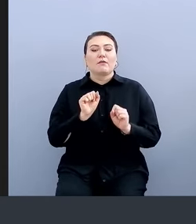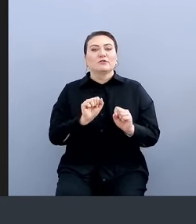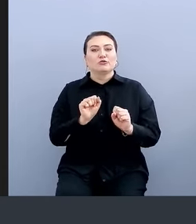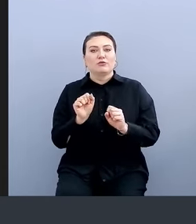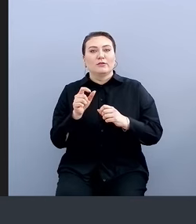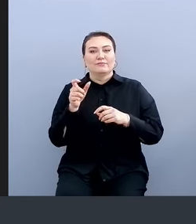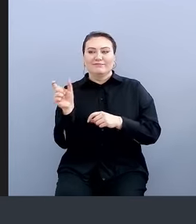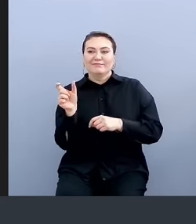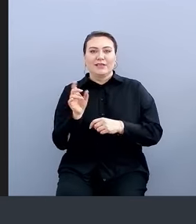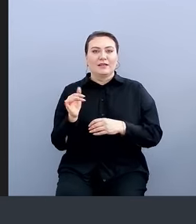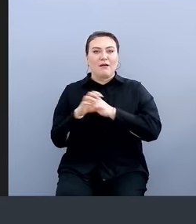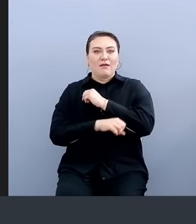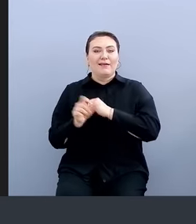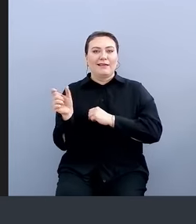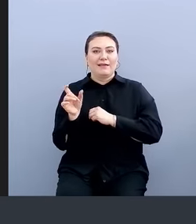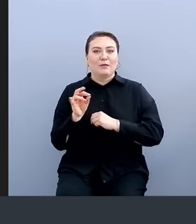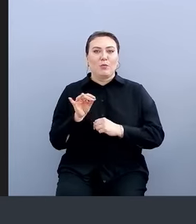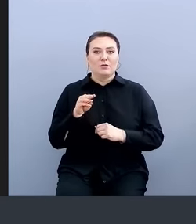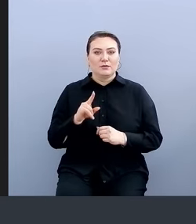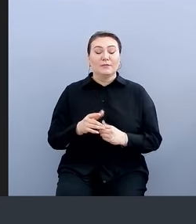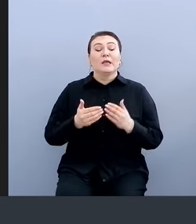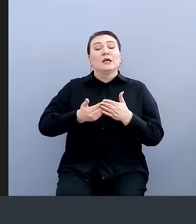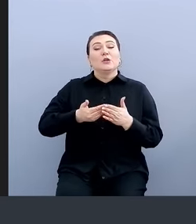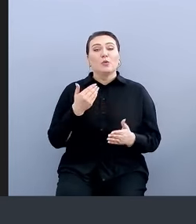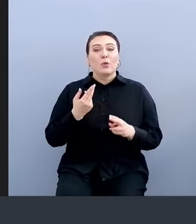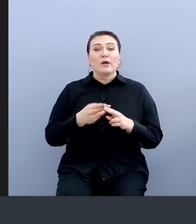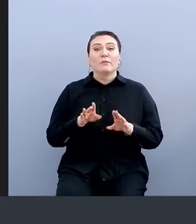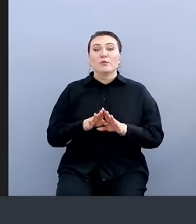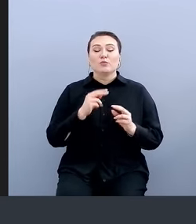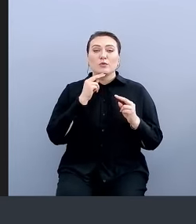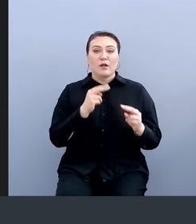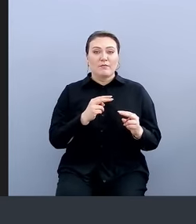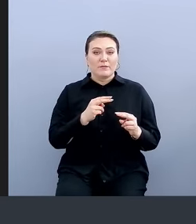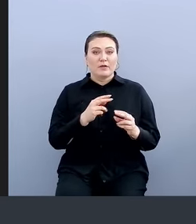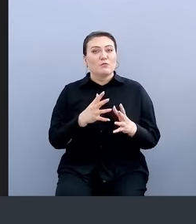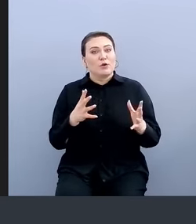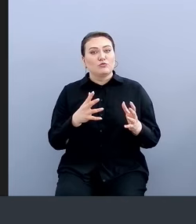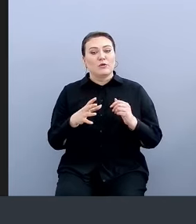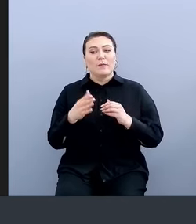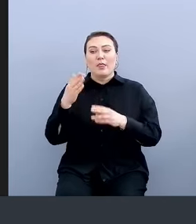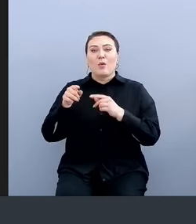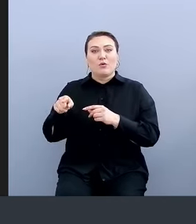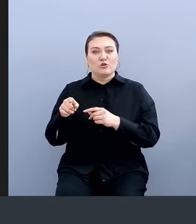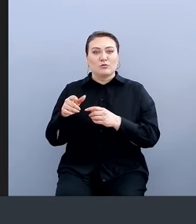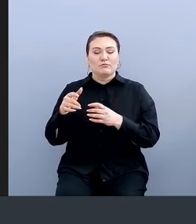Мы достаточно много времени и до этого уделяем внимание конечным устройствам. Еще после